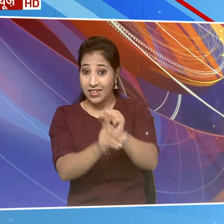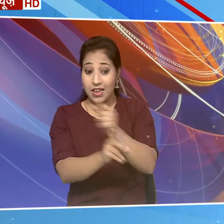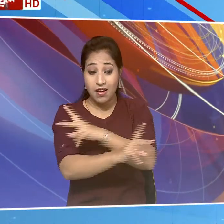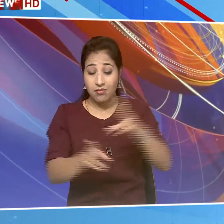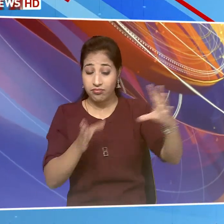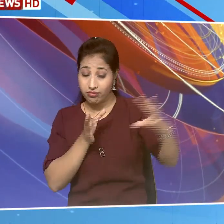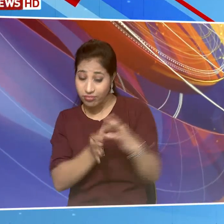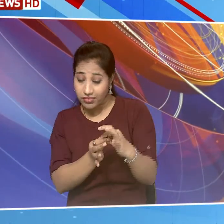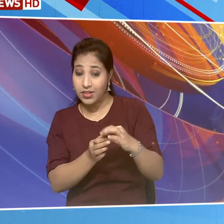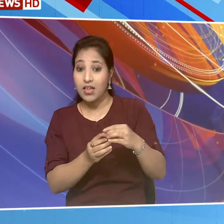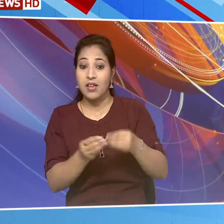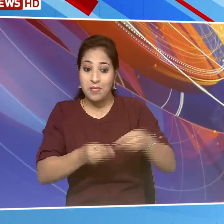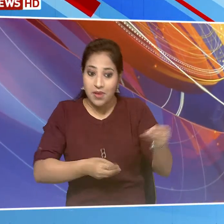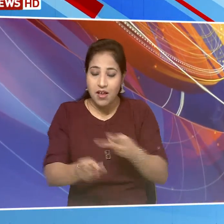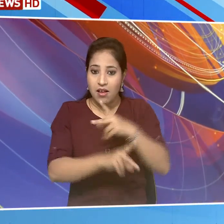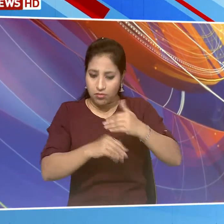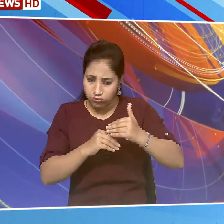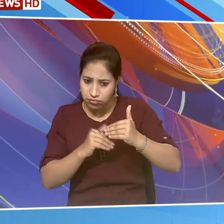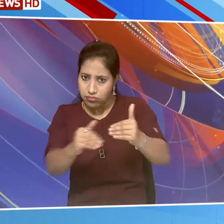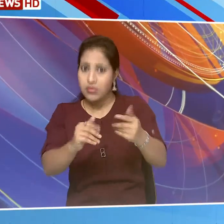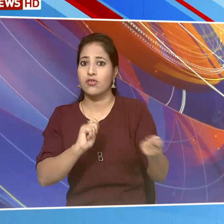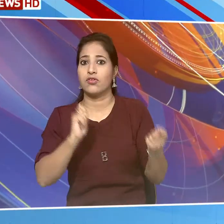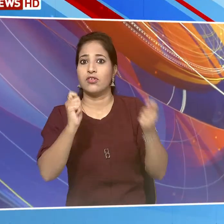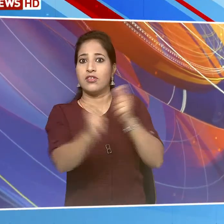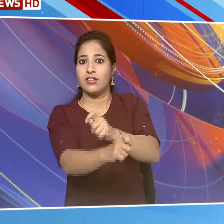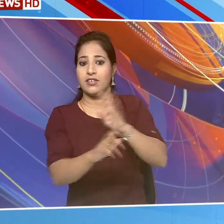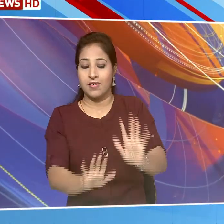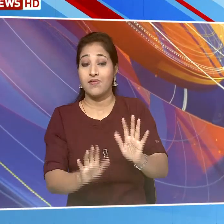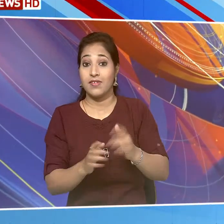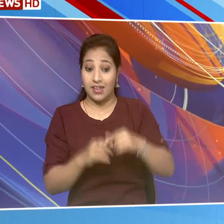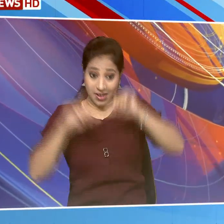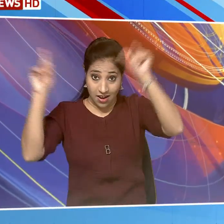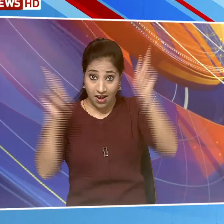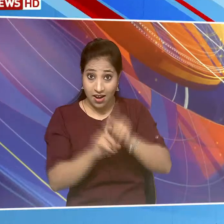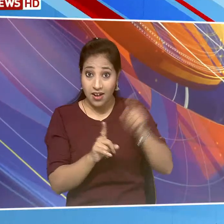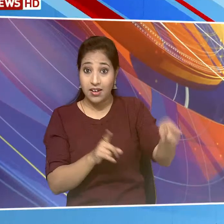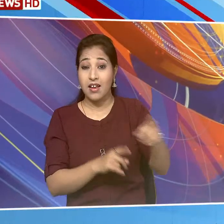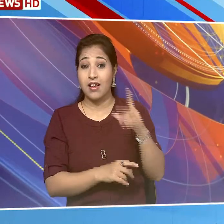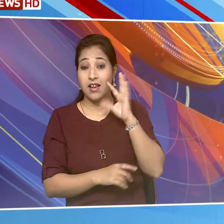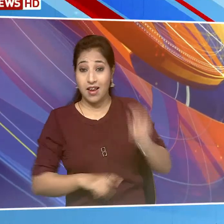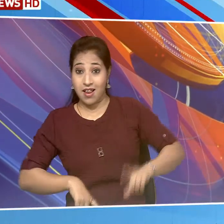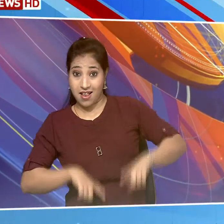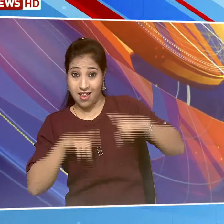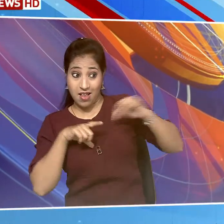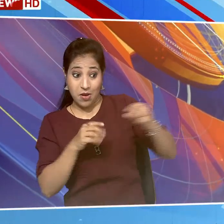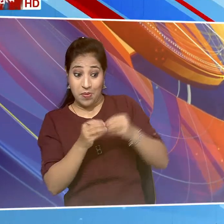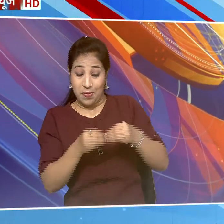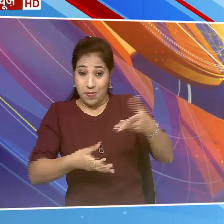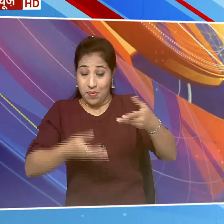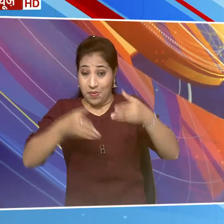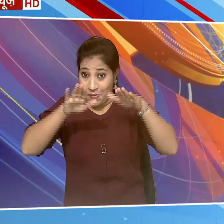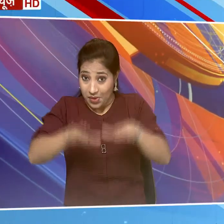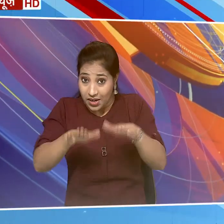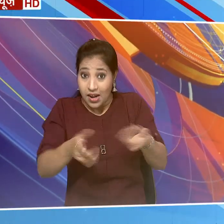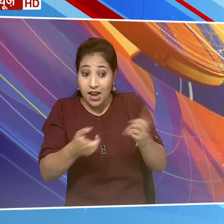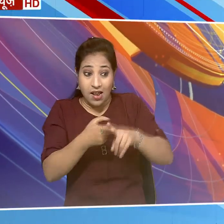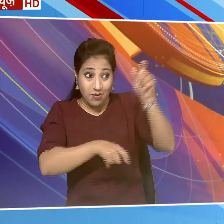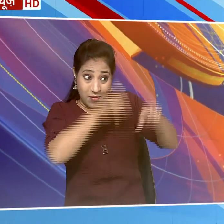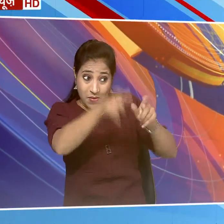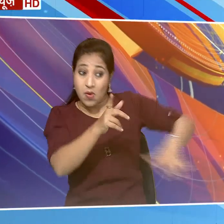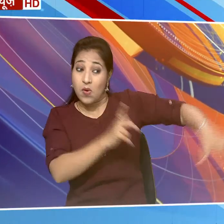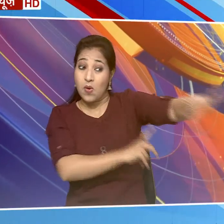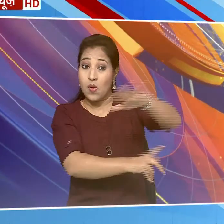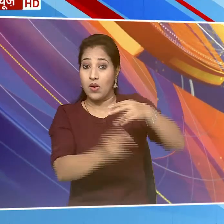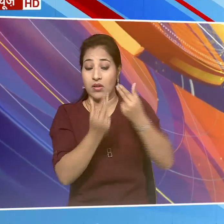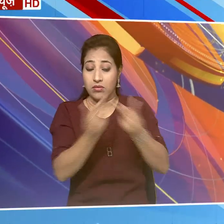आधुनिक साजीदारी में बदल रहे हैं ऐसे में भारतिय मूल के ब्रिटिश नागरिकों को विशेश रूप से